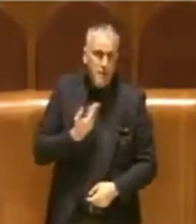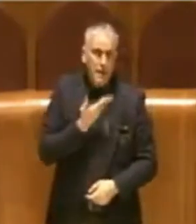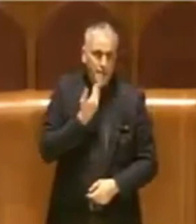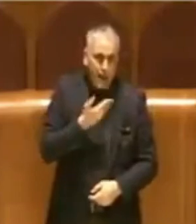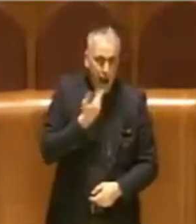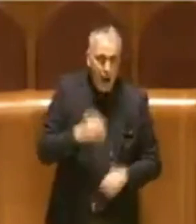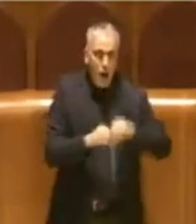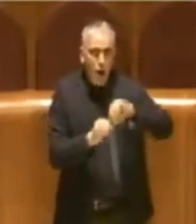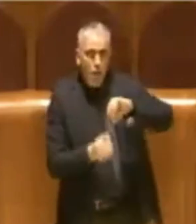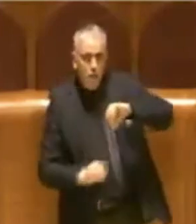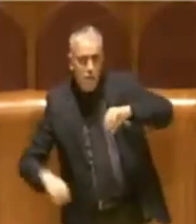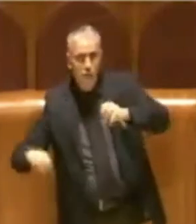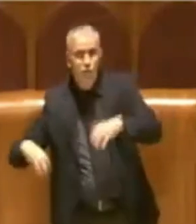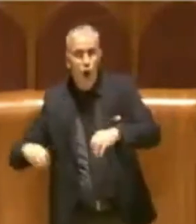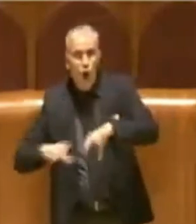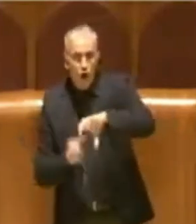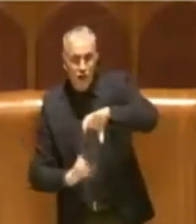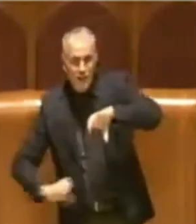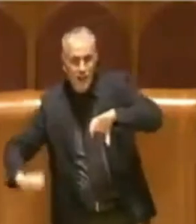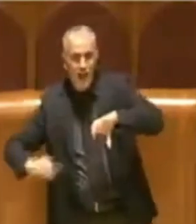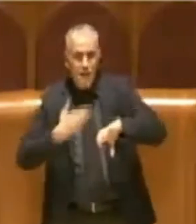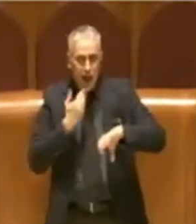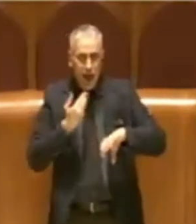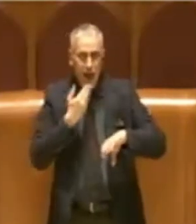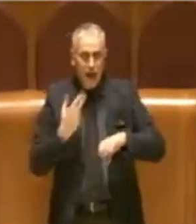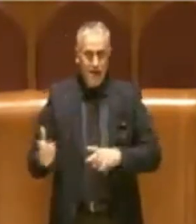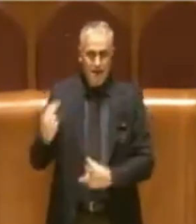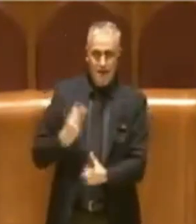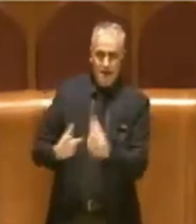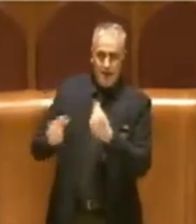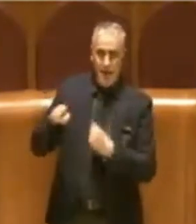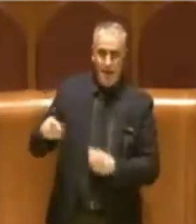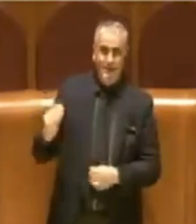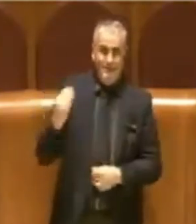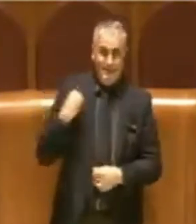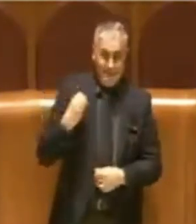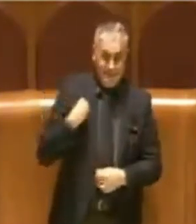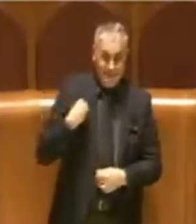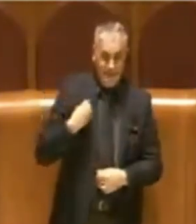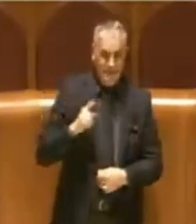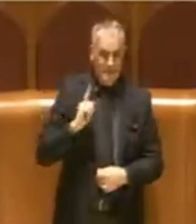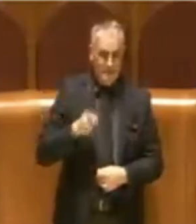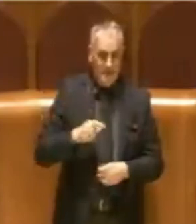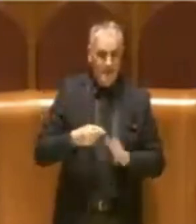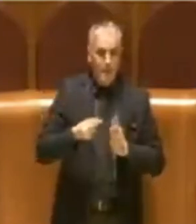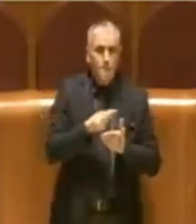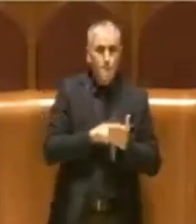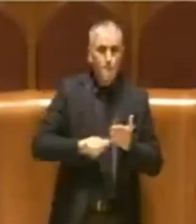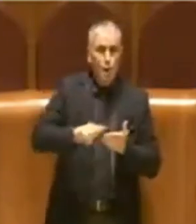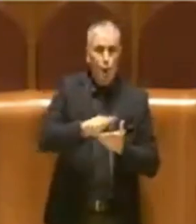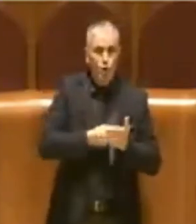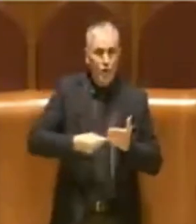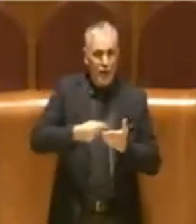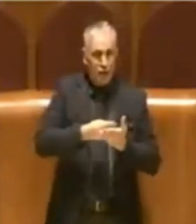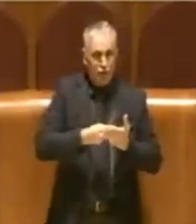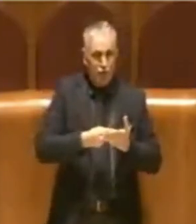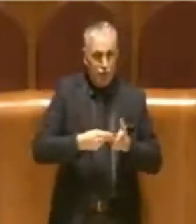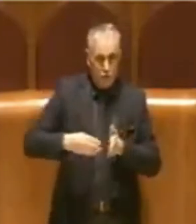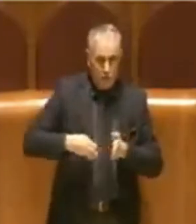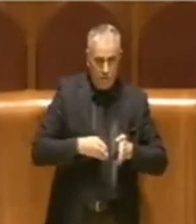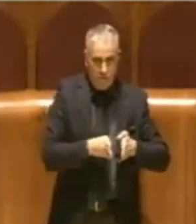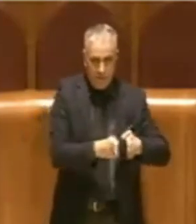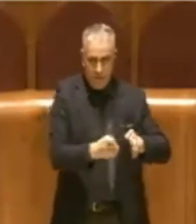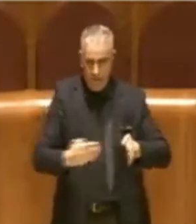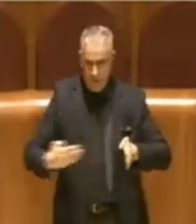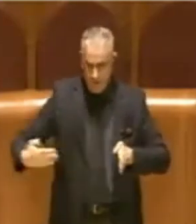fognaria. avevano richiesto di fare entrare questa rete fognaria nel progetto di questo collegamento viario